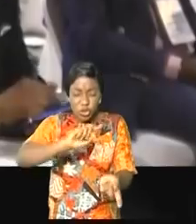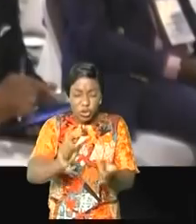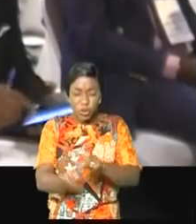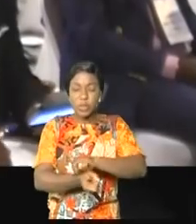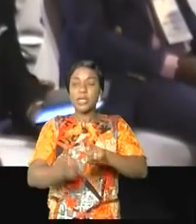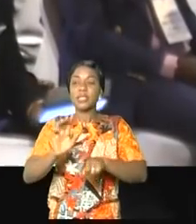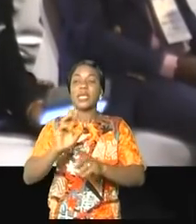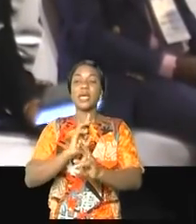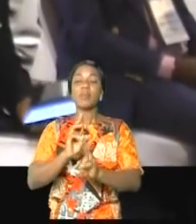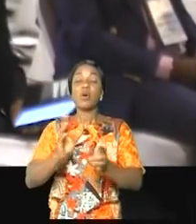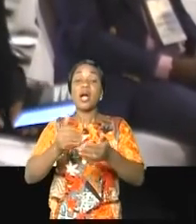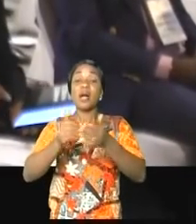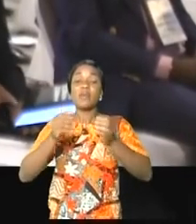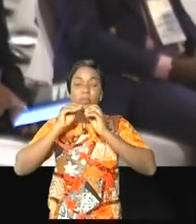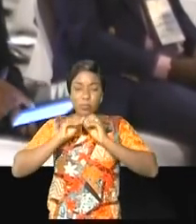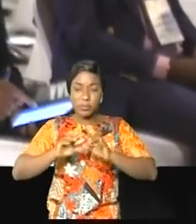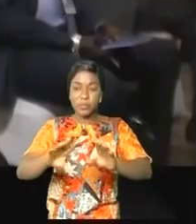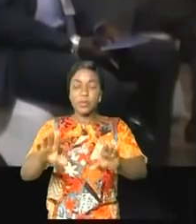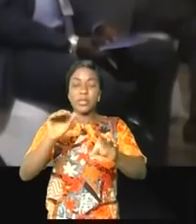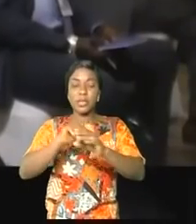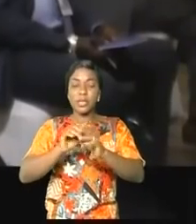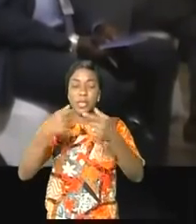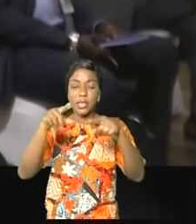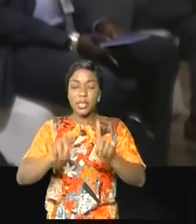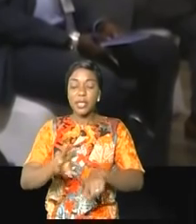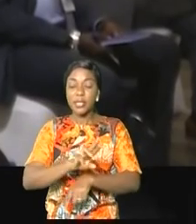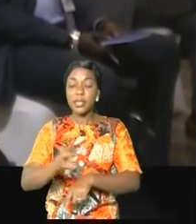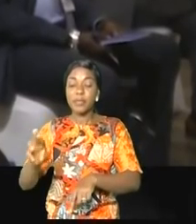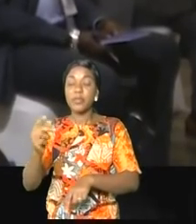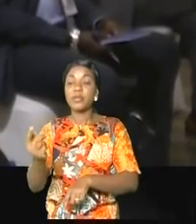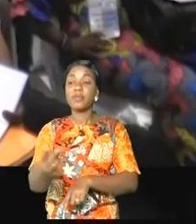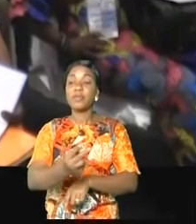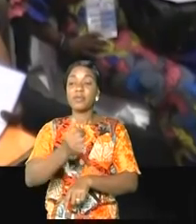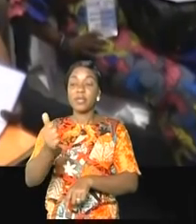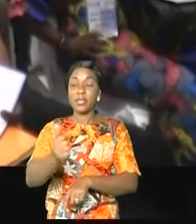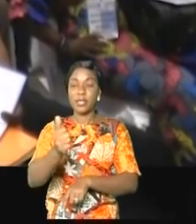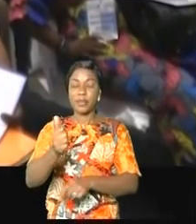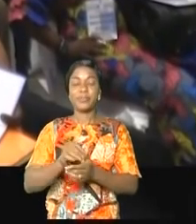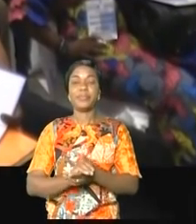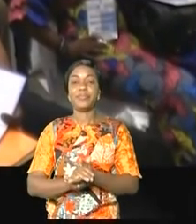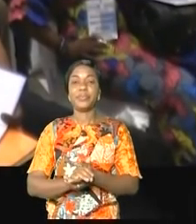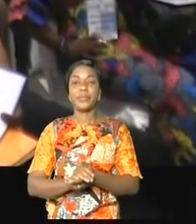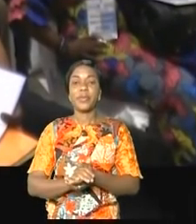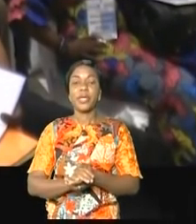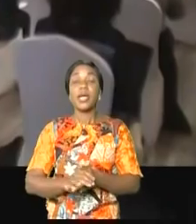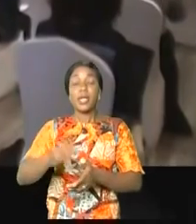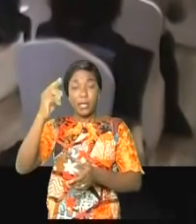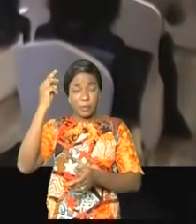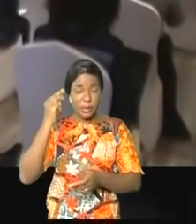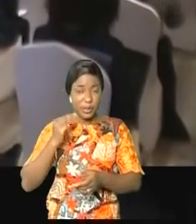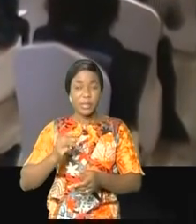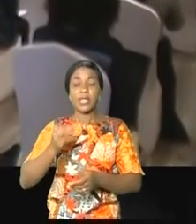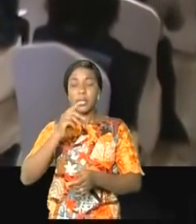avant sa publication en cette année 2021. Parlant de son agenda de travail à Lubumbashi et après la